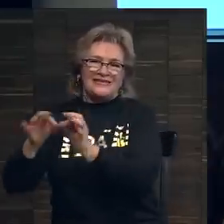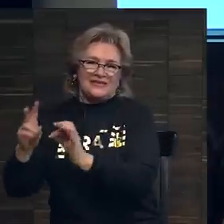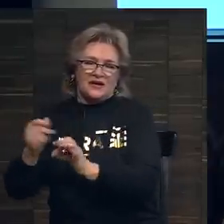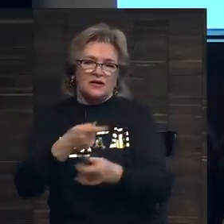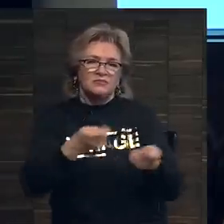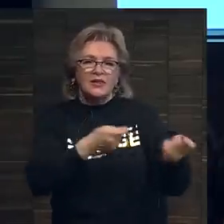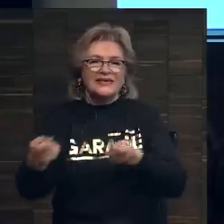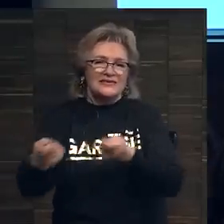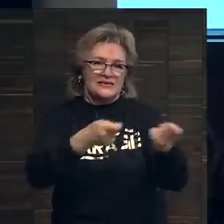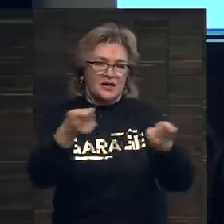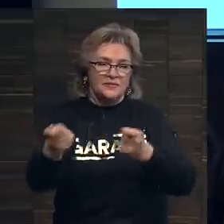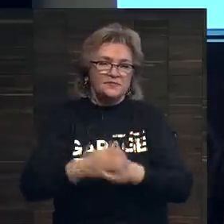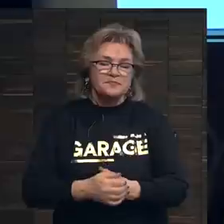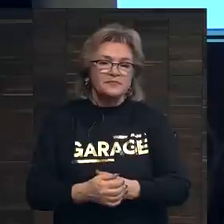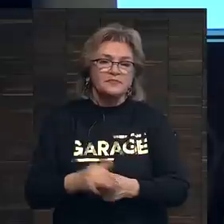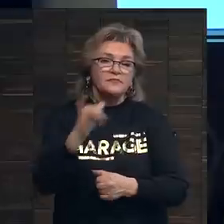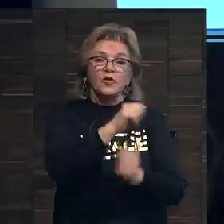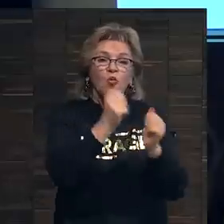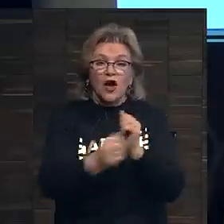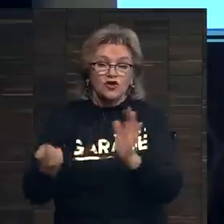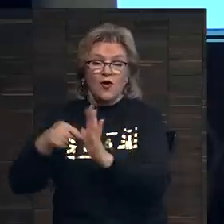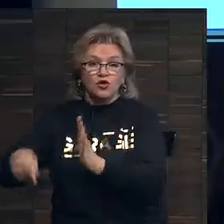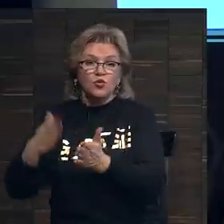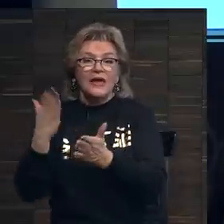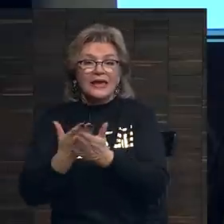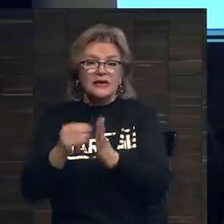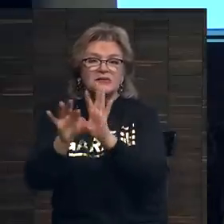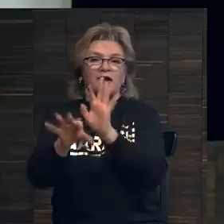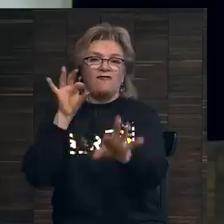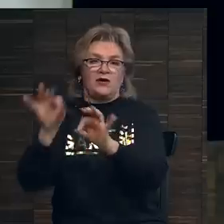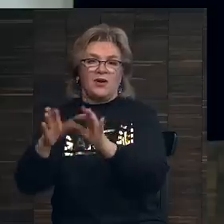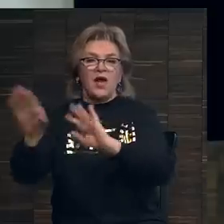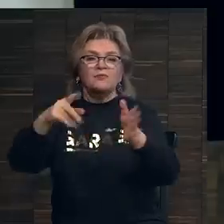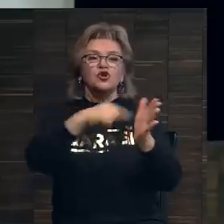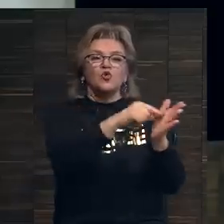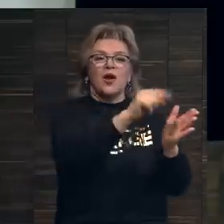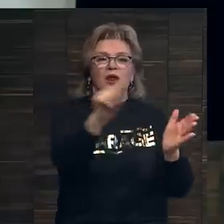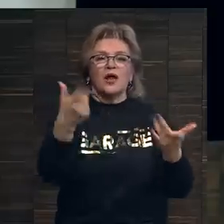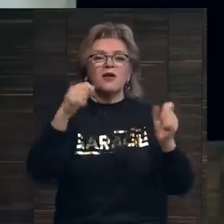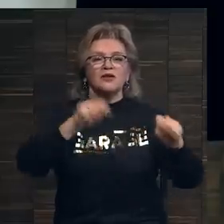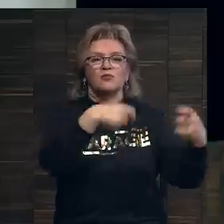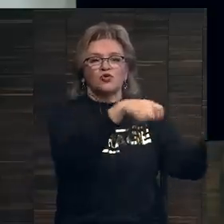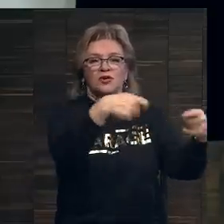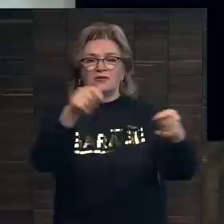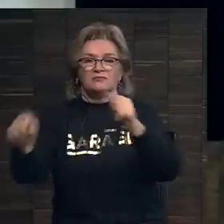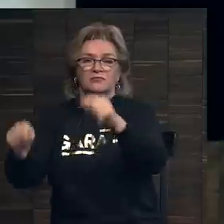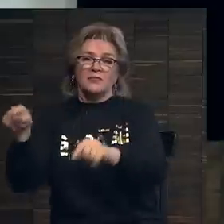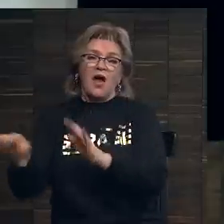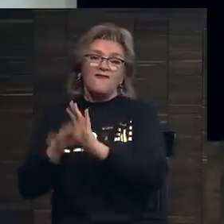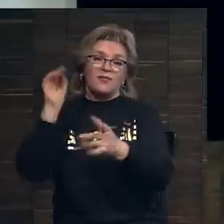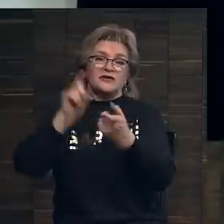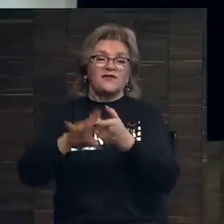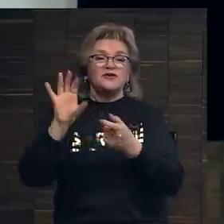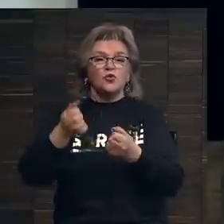логистики, у каждого аукциона есть некоторый выбор между городами, где они могут продавать произведение. Этот выбор